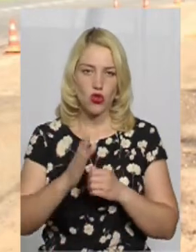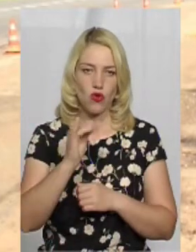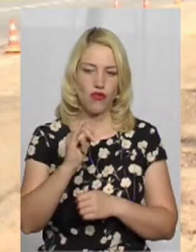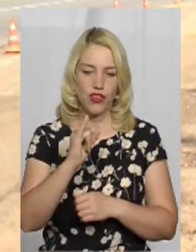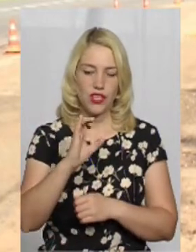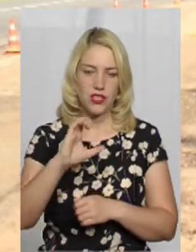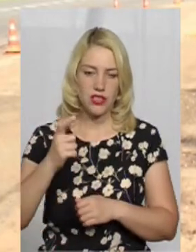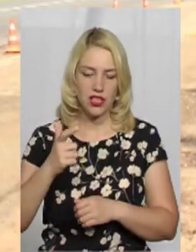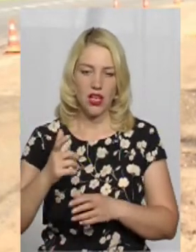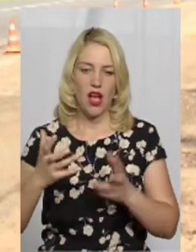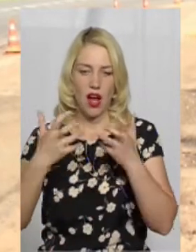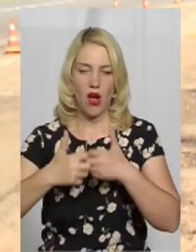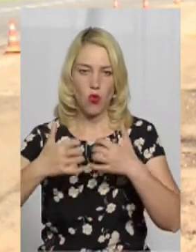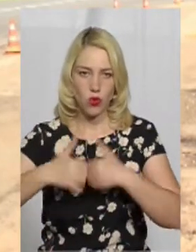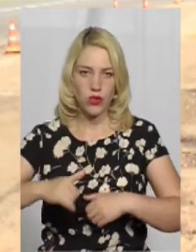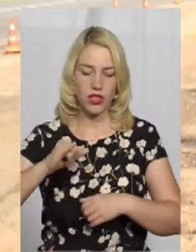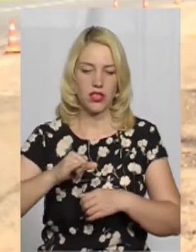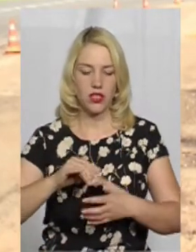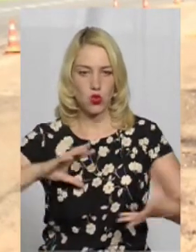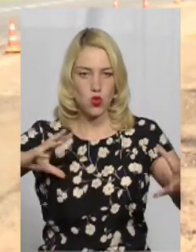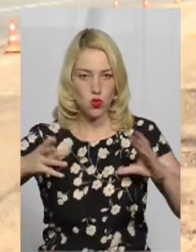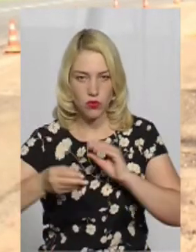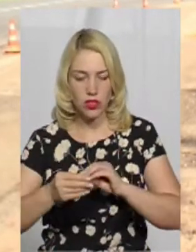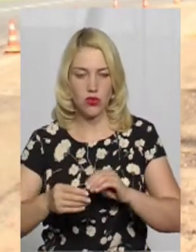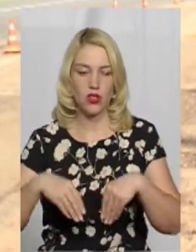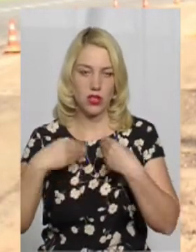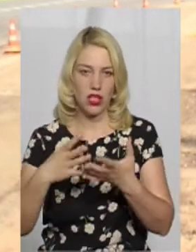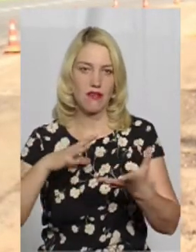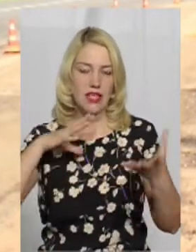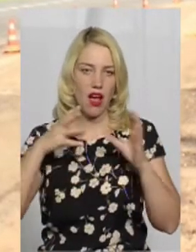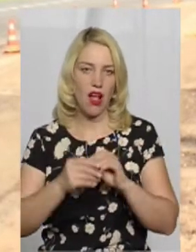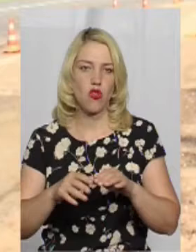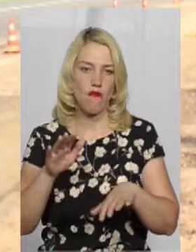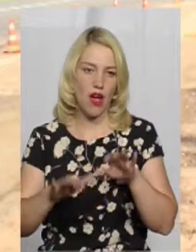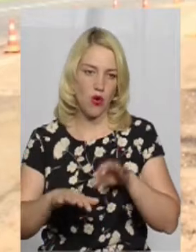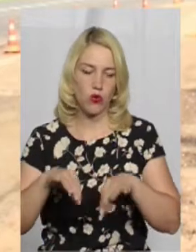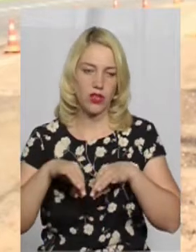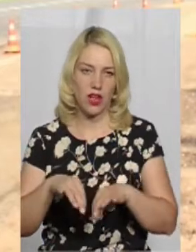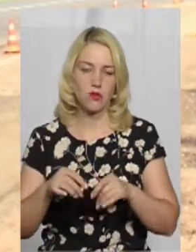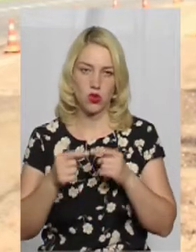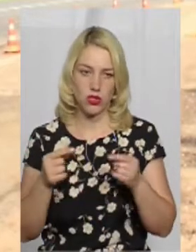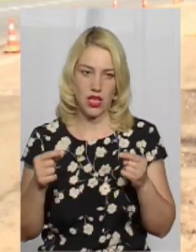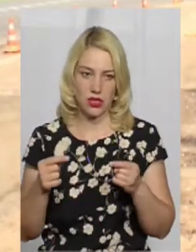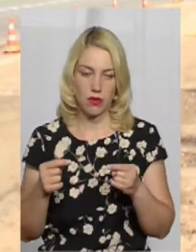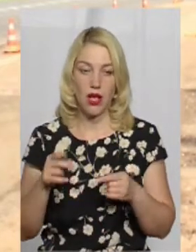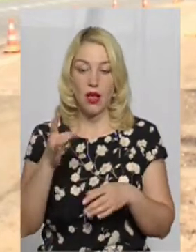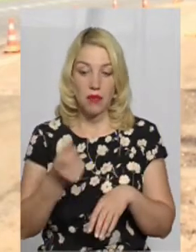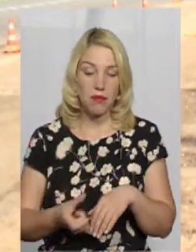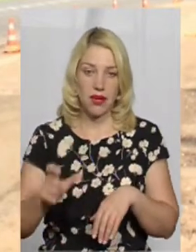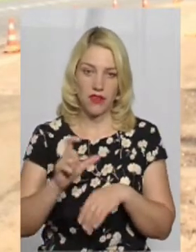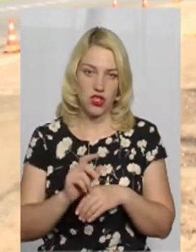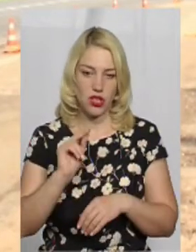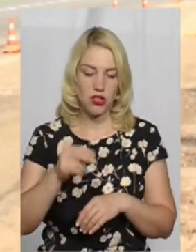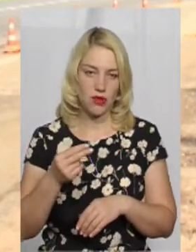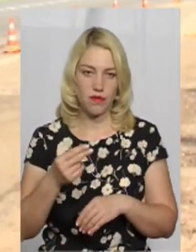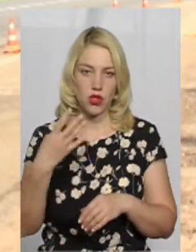видає загальну вагу транспортного засобу. При виявленні перевищення більше